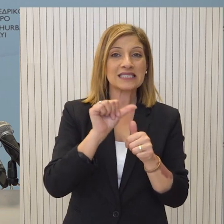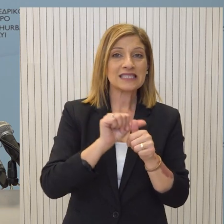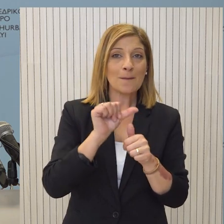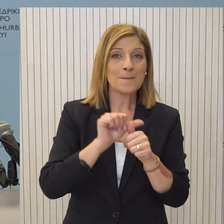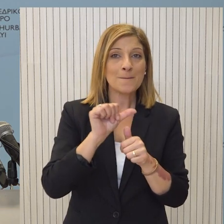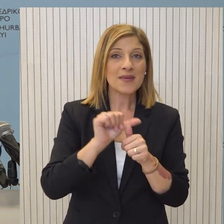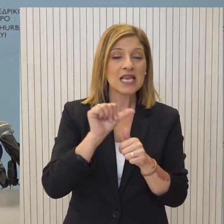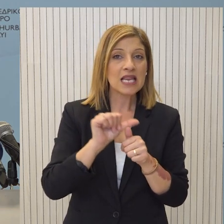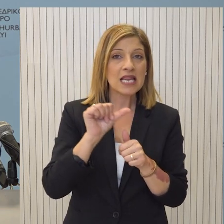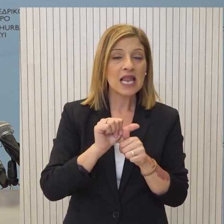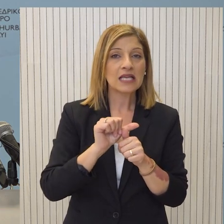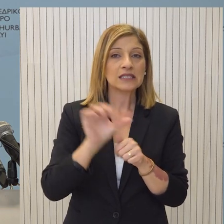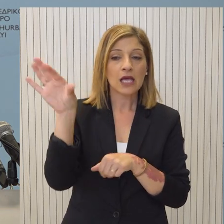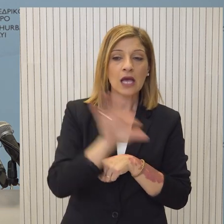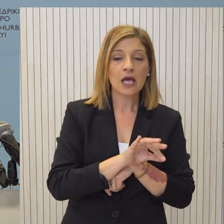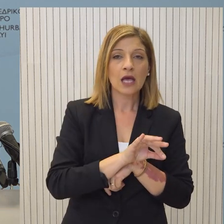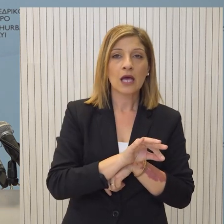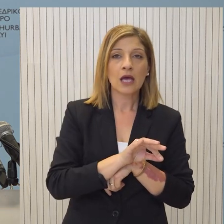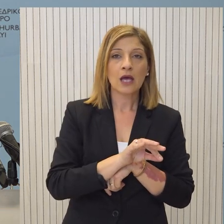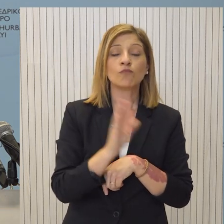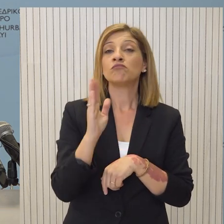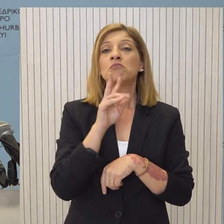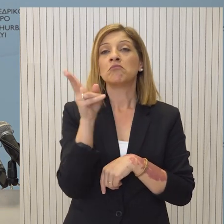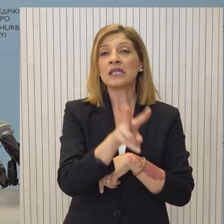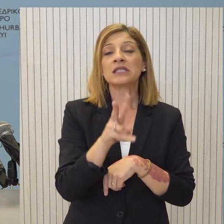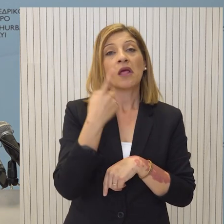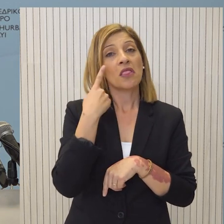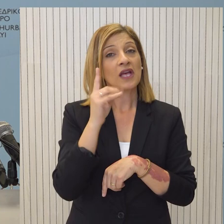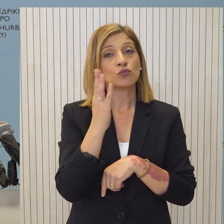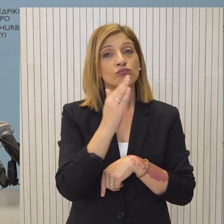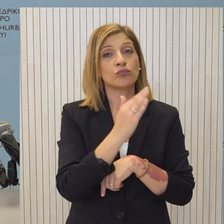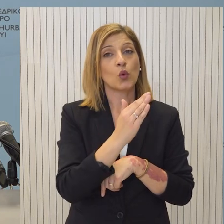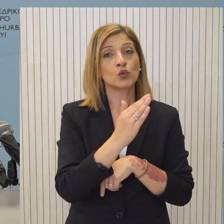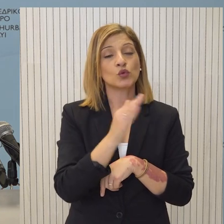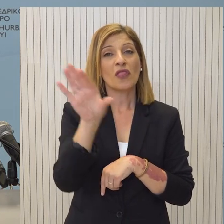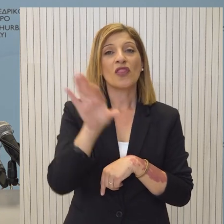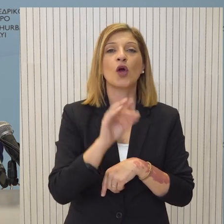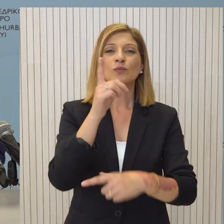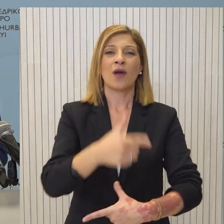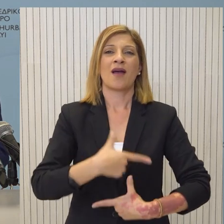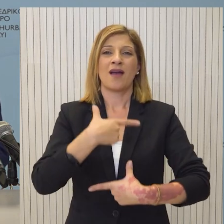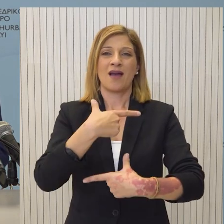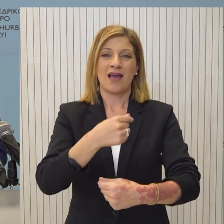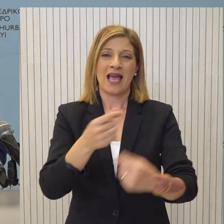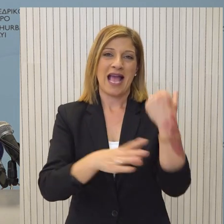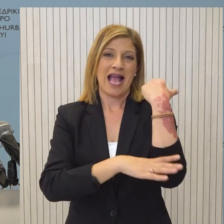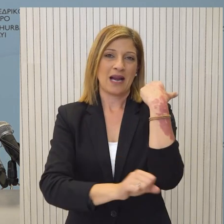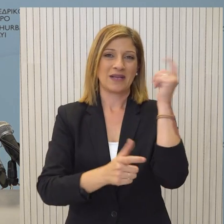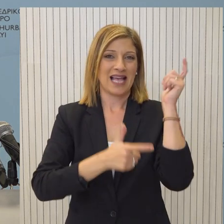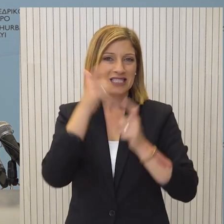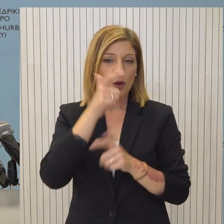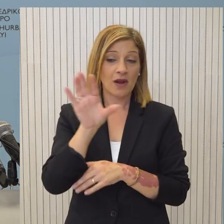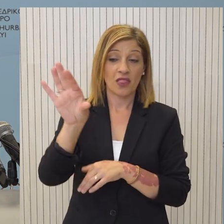Δεν έχουμε καμία ενημέρωση εμείς ως προς χρονικό περιθώριο του διορισμού του απεσταλμένου από πλευράς του Γενικού Γραμματέα.